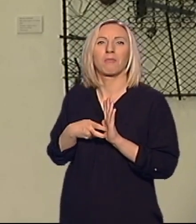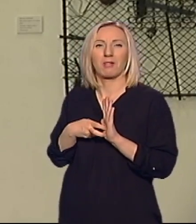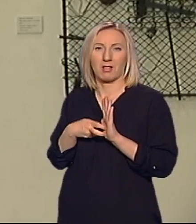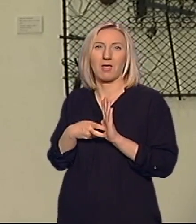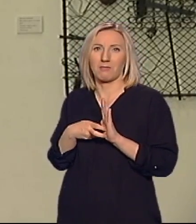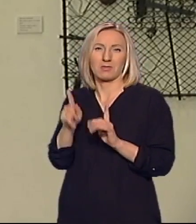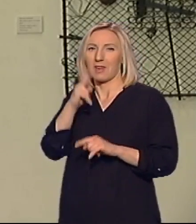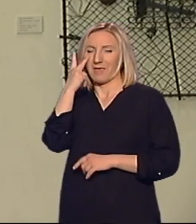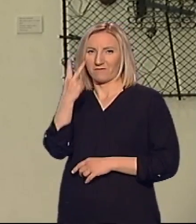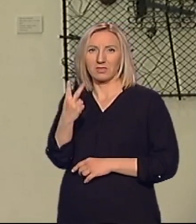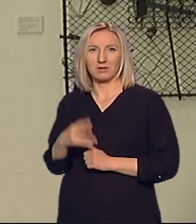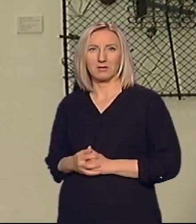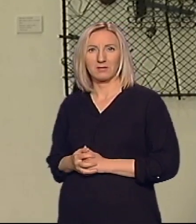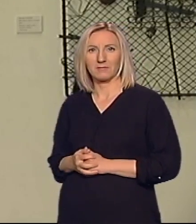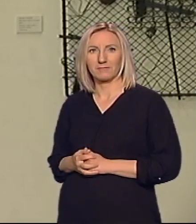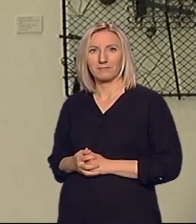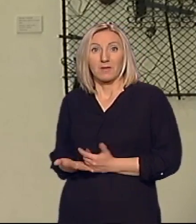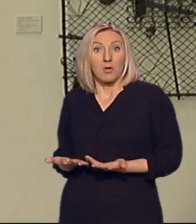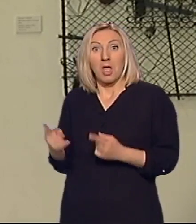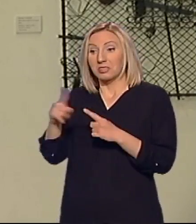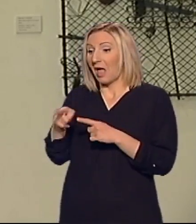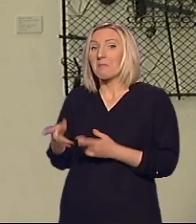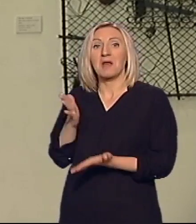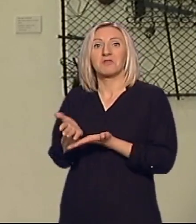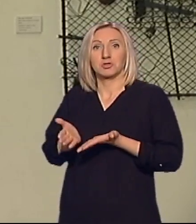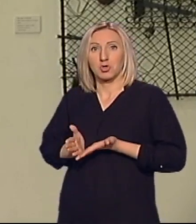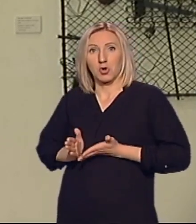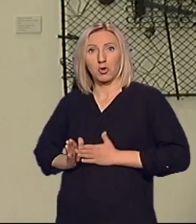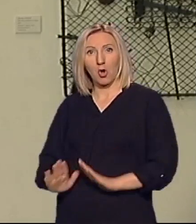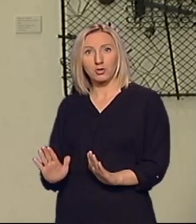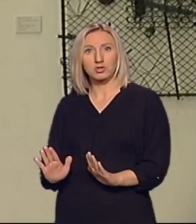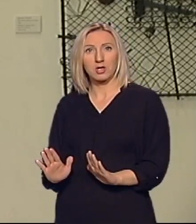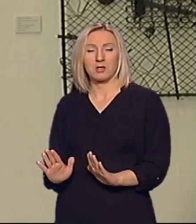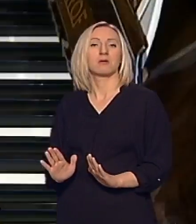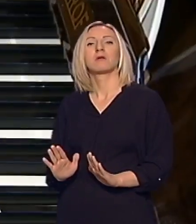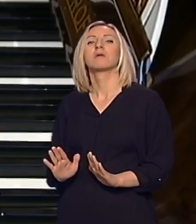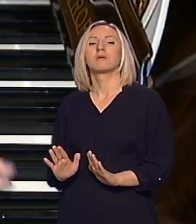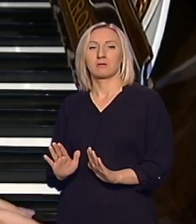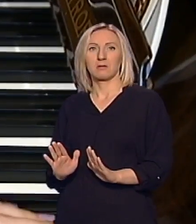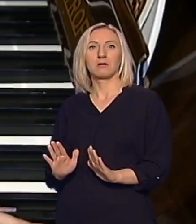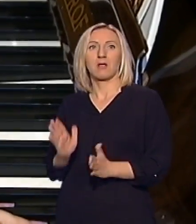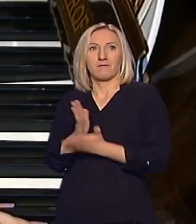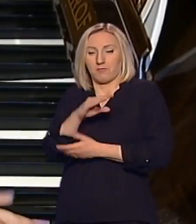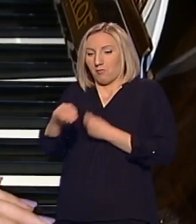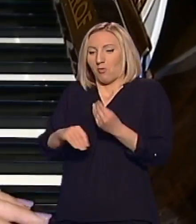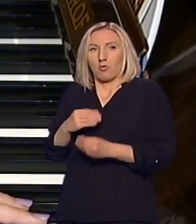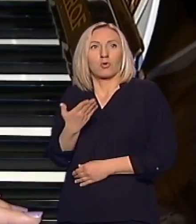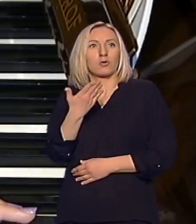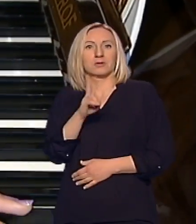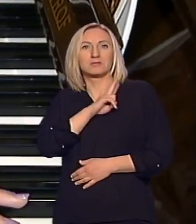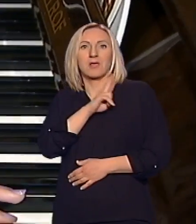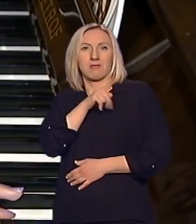odnosno da ne vidi. Tako da je Tamara rođena, u principu, sa tom naše porodici, sa tim